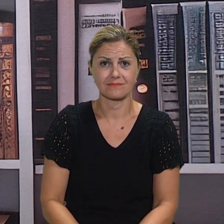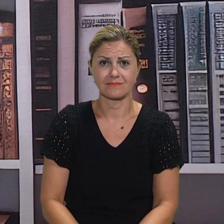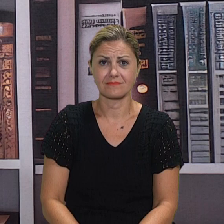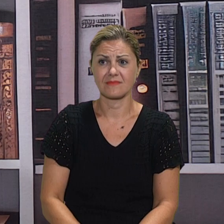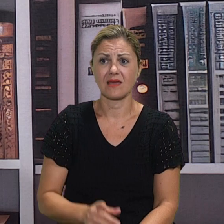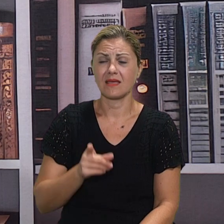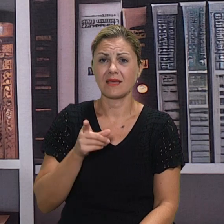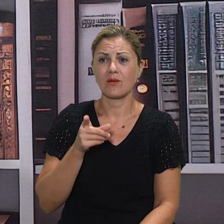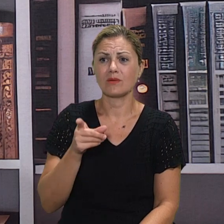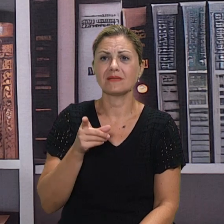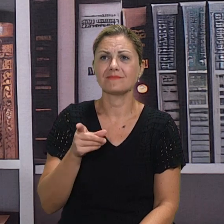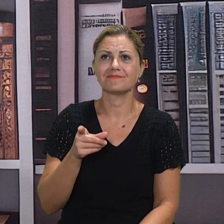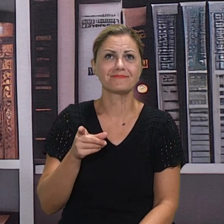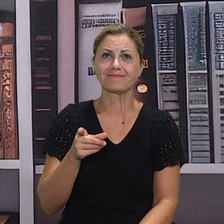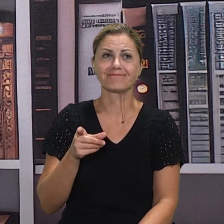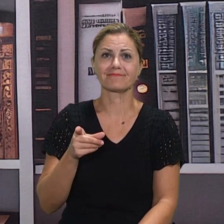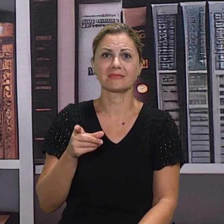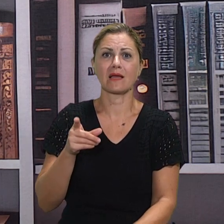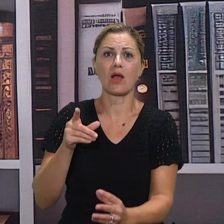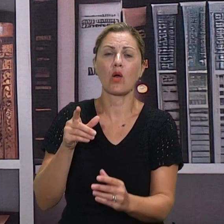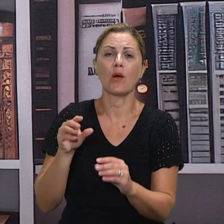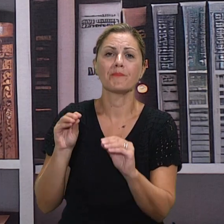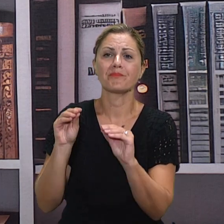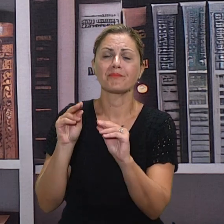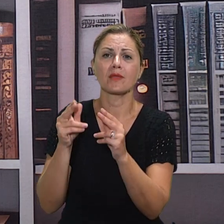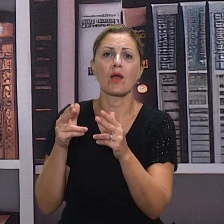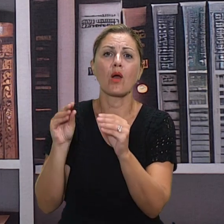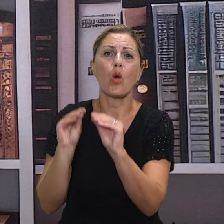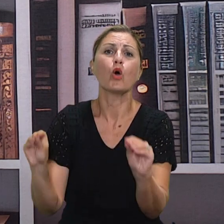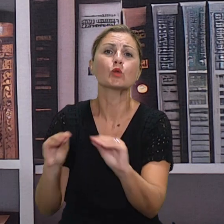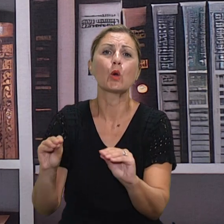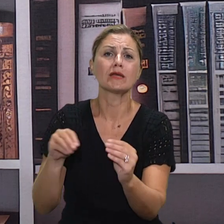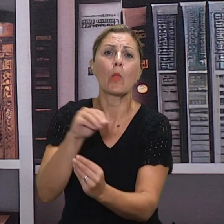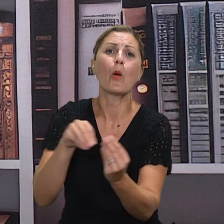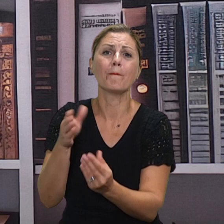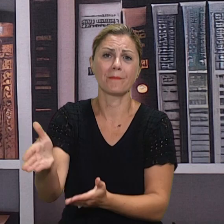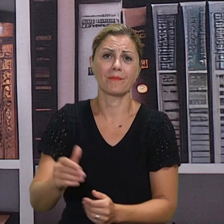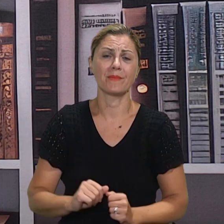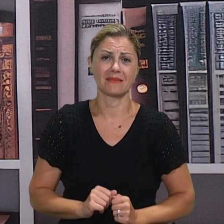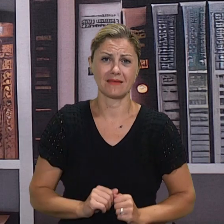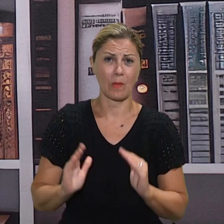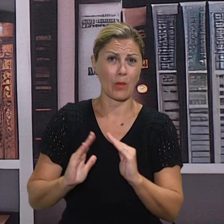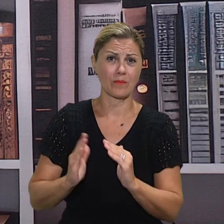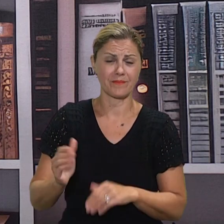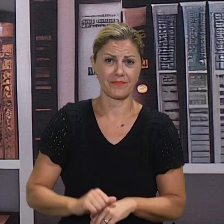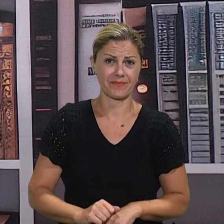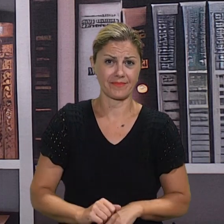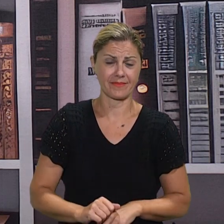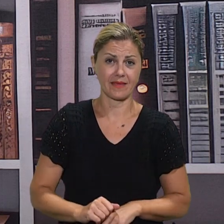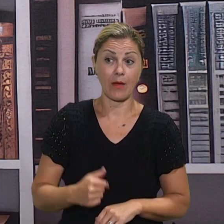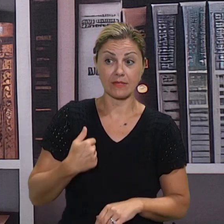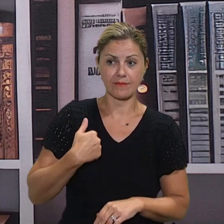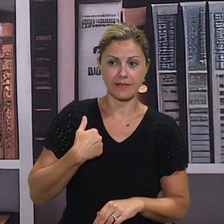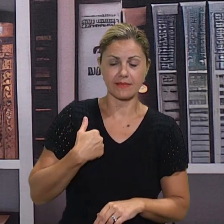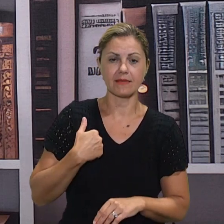niti od ekrana, niti od takvih riječi, ali ono što je naša odgovornost je da moramo pričati s njima zašto se to ne